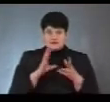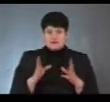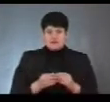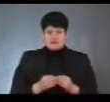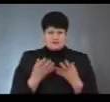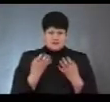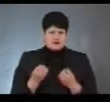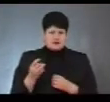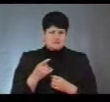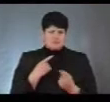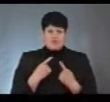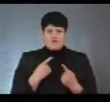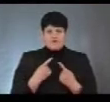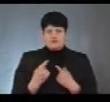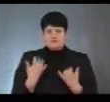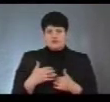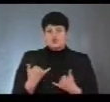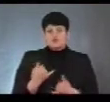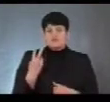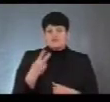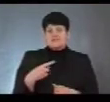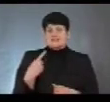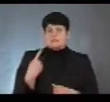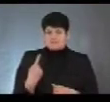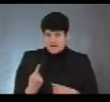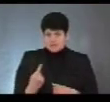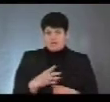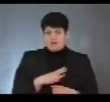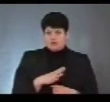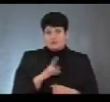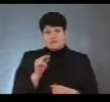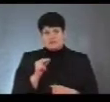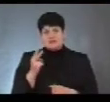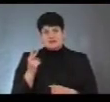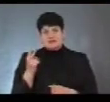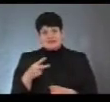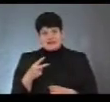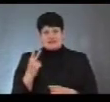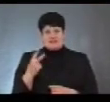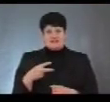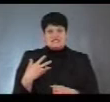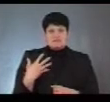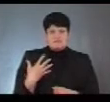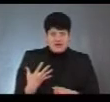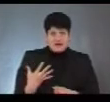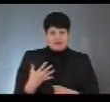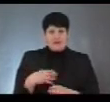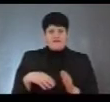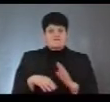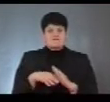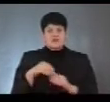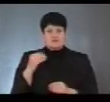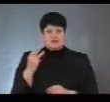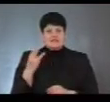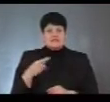давайте ще раз проговоримо, тому що на сьогодні вже 21-е, були терміни 20-е, 25-е та, власне, вибори 31-го. Що